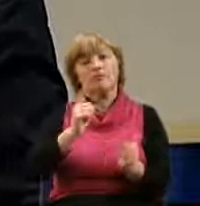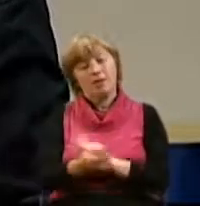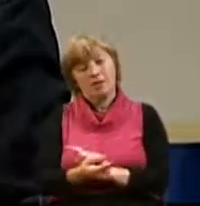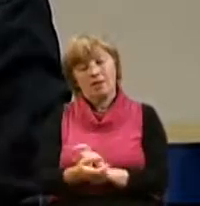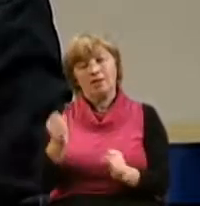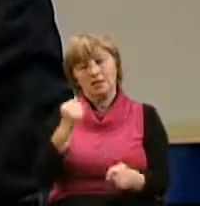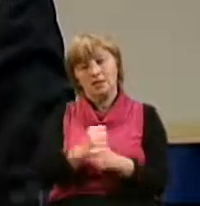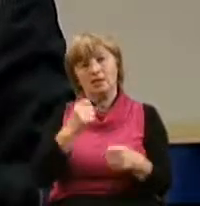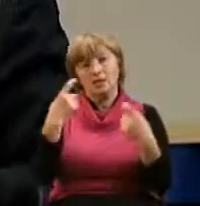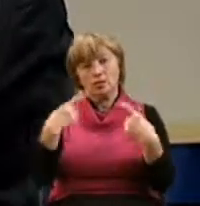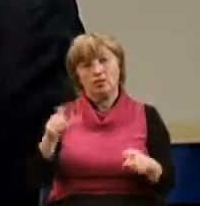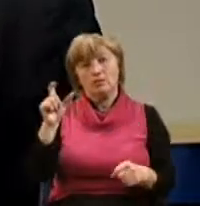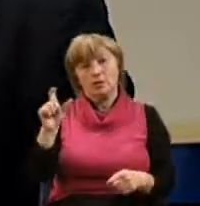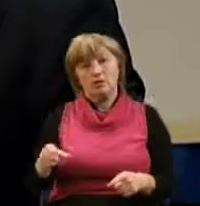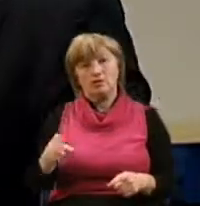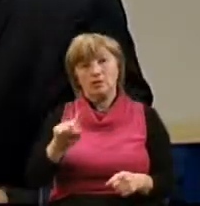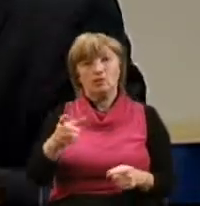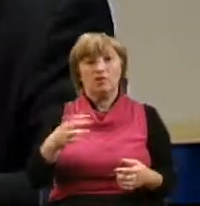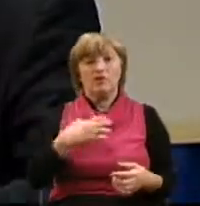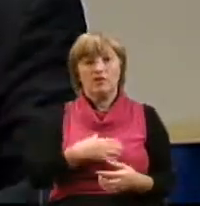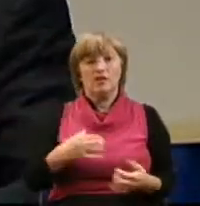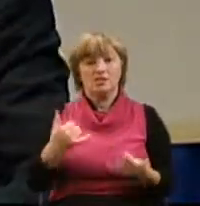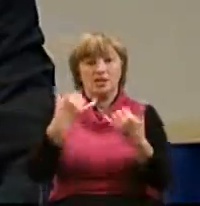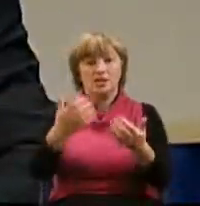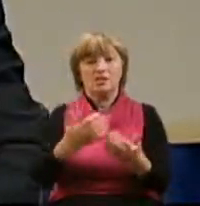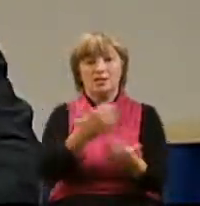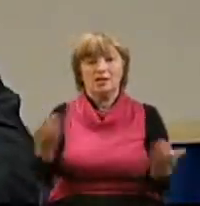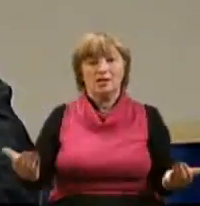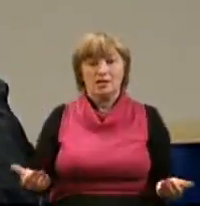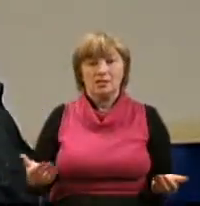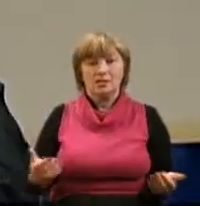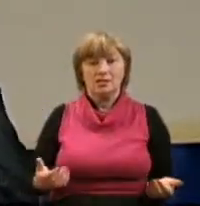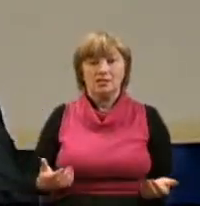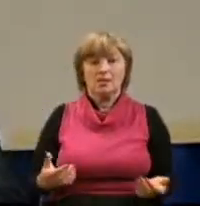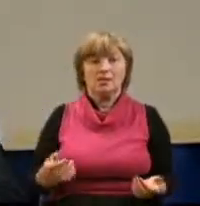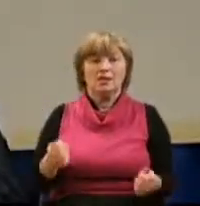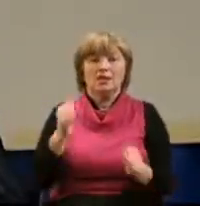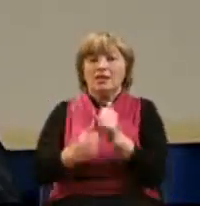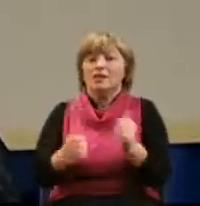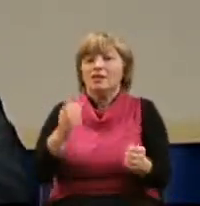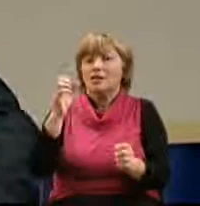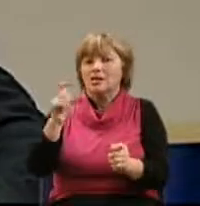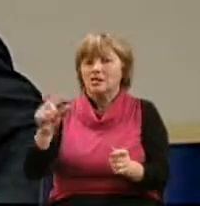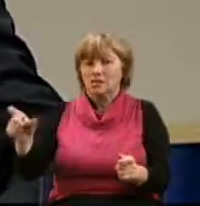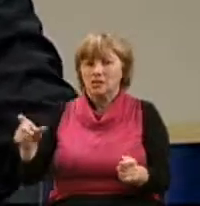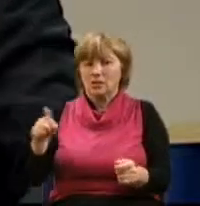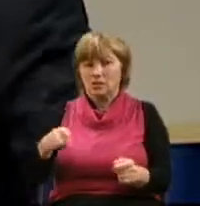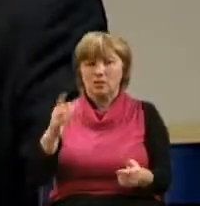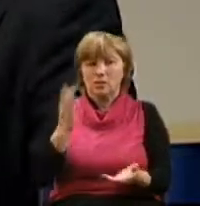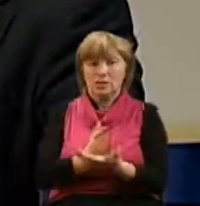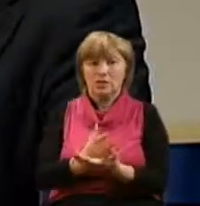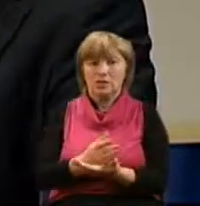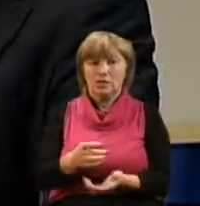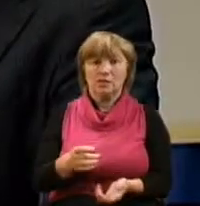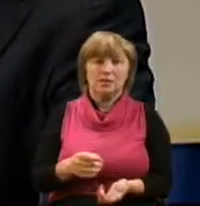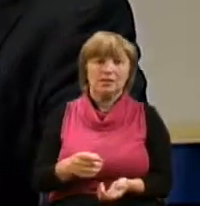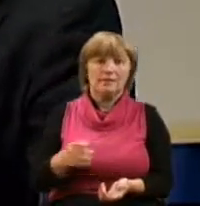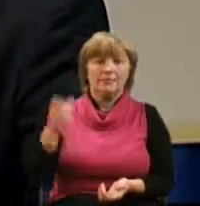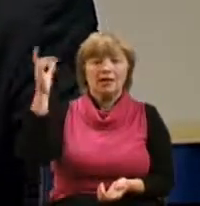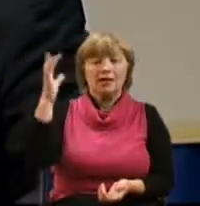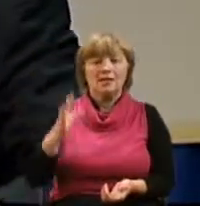другими людьми. То, что важно для нас, дорогие братья и сестры, для каждого, кто присутствует сегодня на этом богослужении,